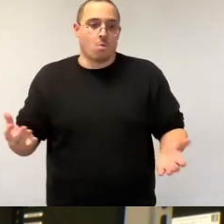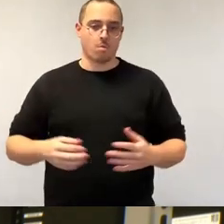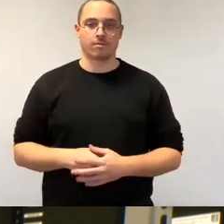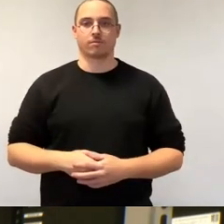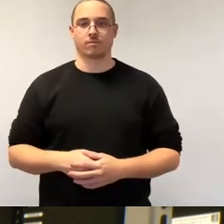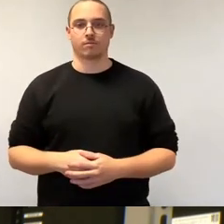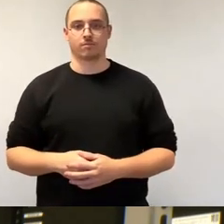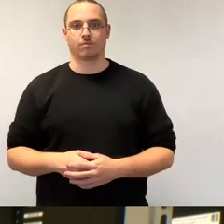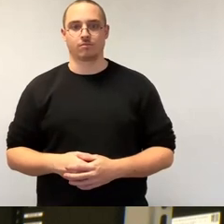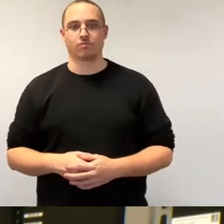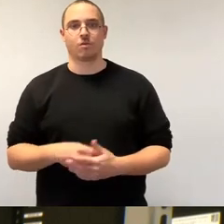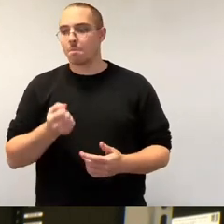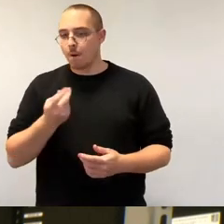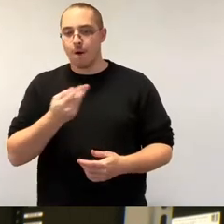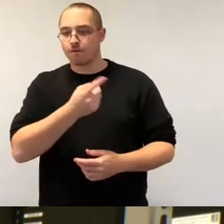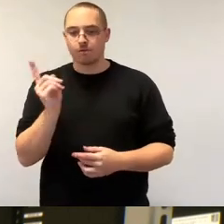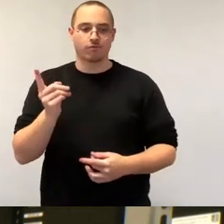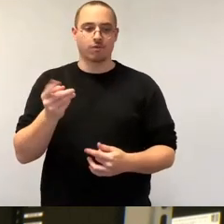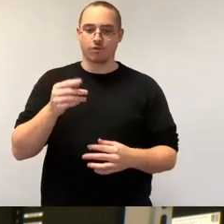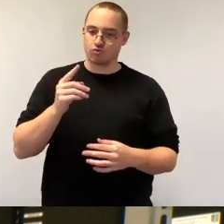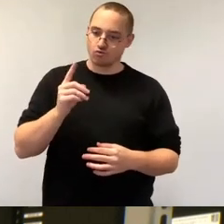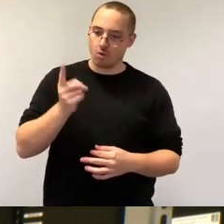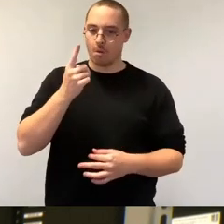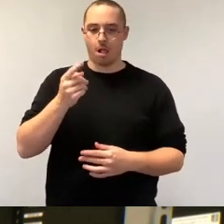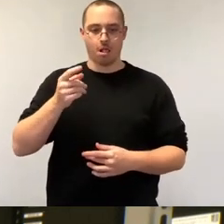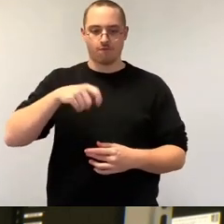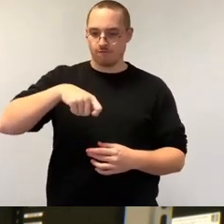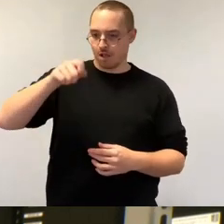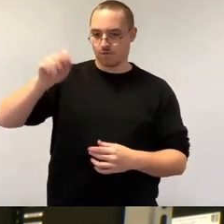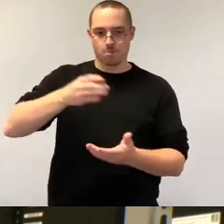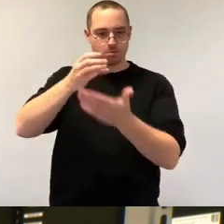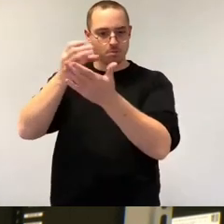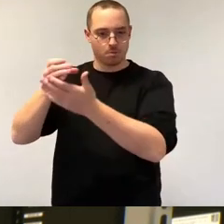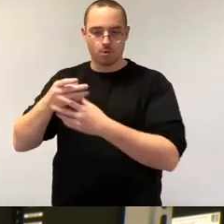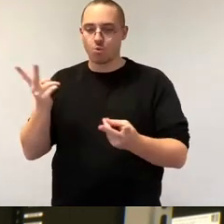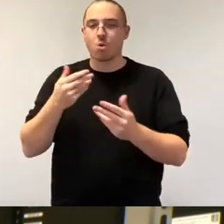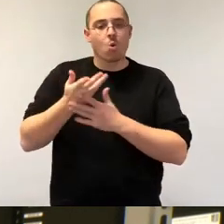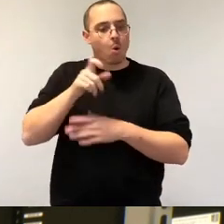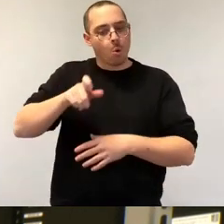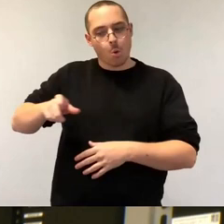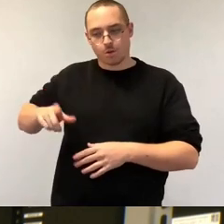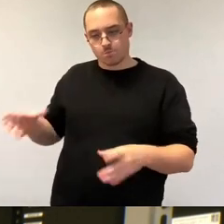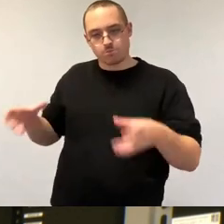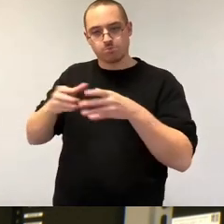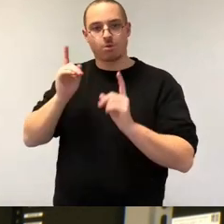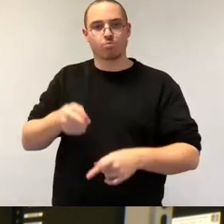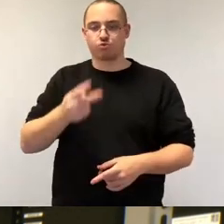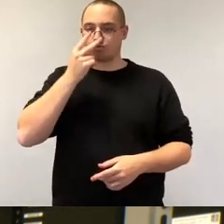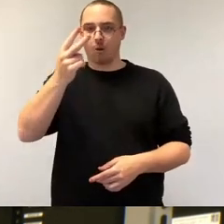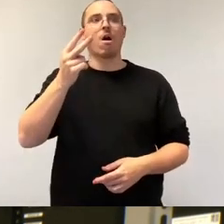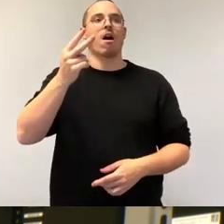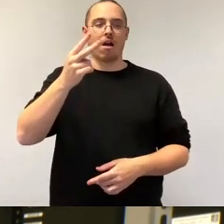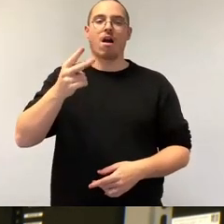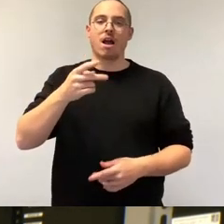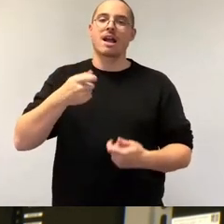wiedergewählt werden und die neu hinzukommenden beantworten müssen, werden wir entsprechende Budgets für Gewerbeflächenankauf